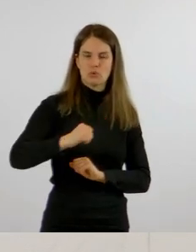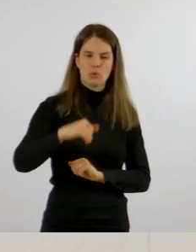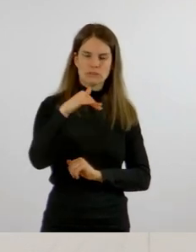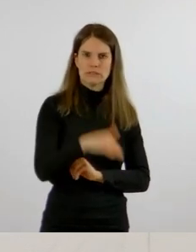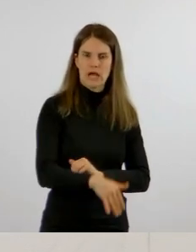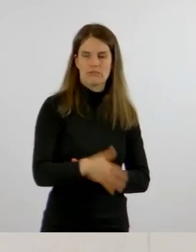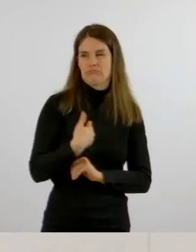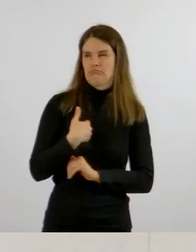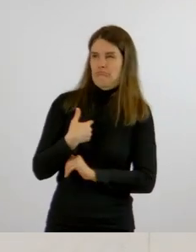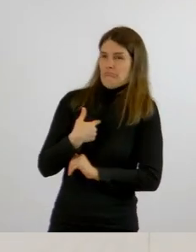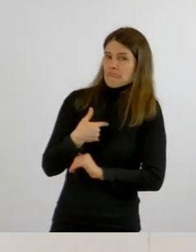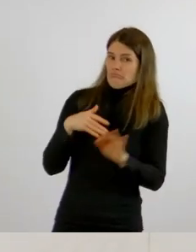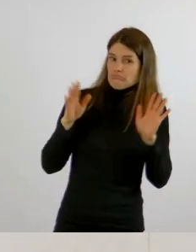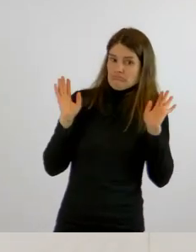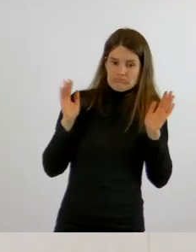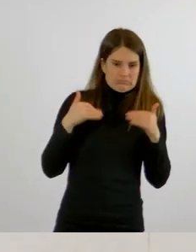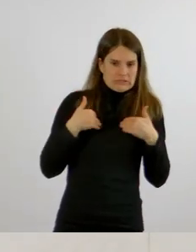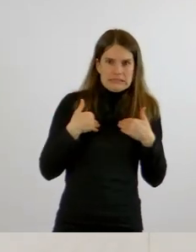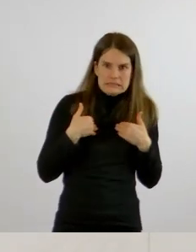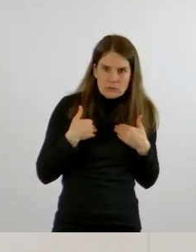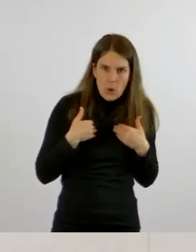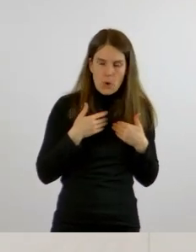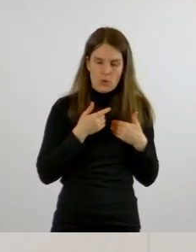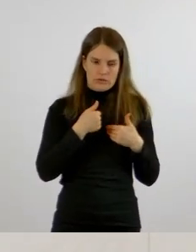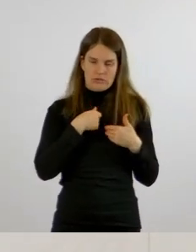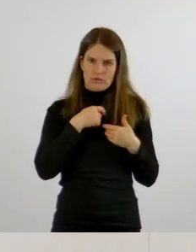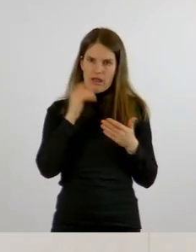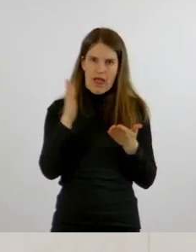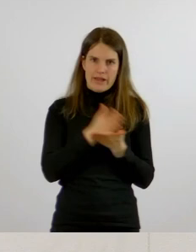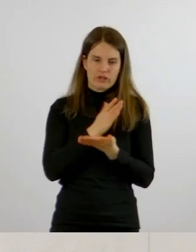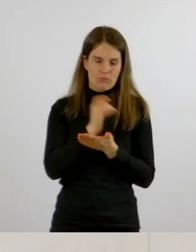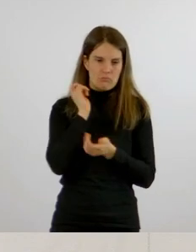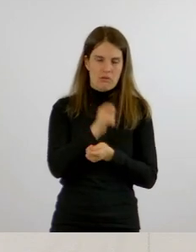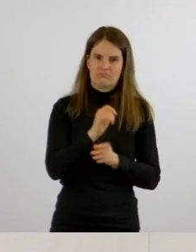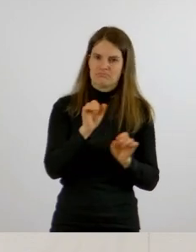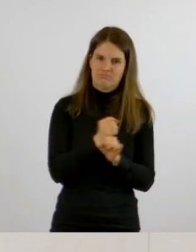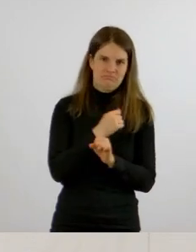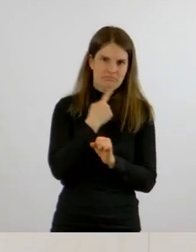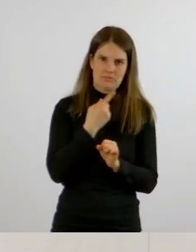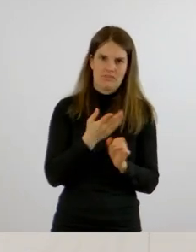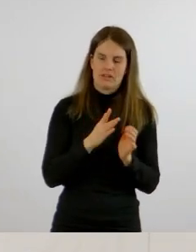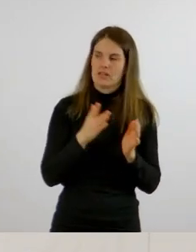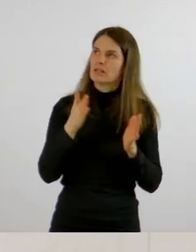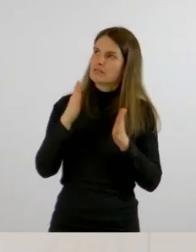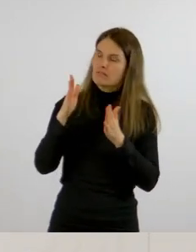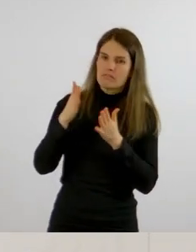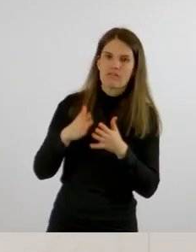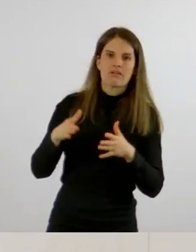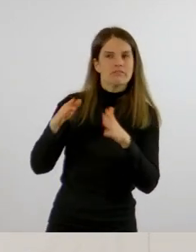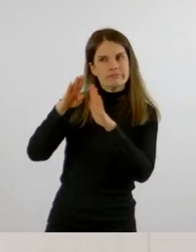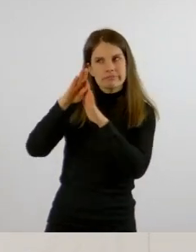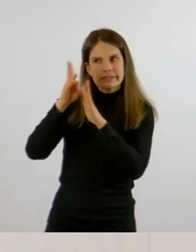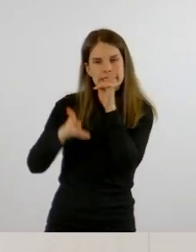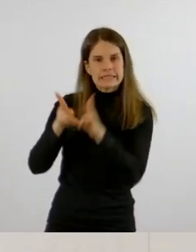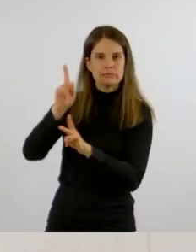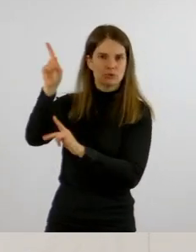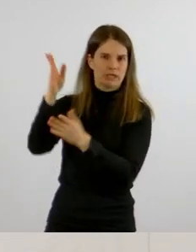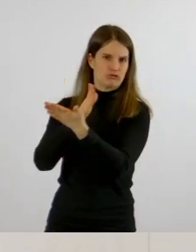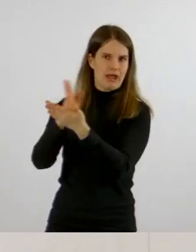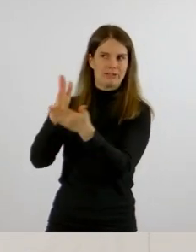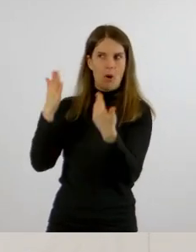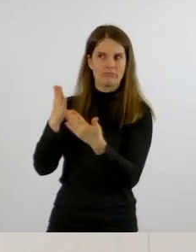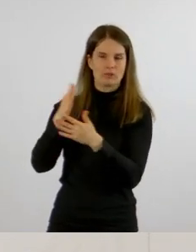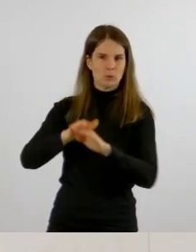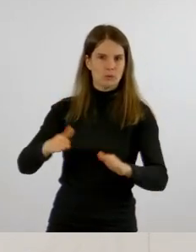das sind Entscheidungen, die den Gerichten hier, dem Bundesverfassungsgericht vorbehalten sind. Unser Blickwinkel als Verwaltung ist